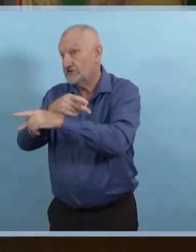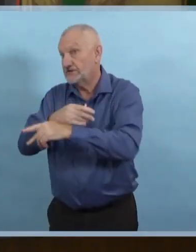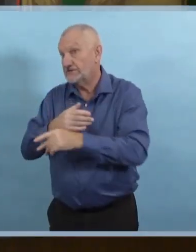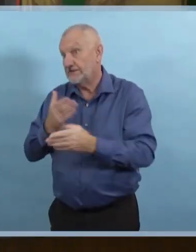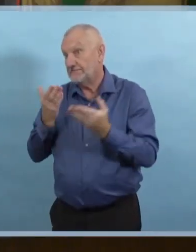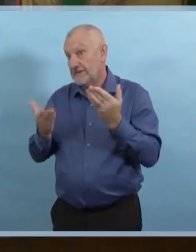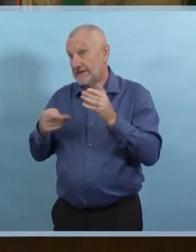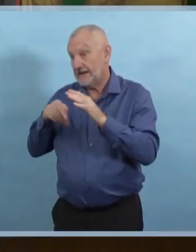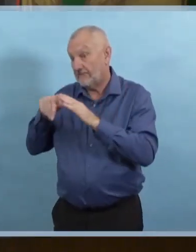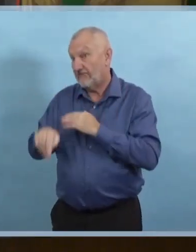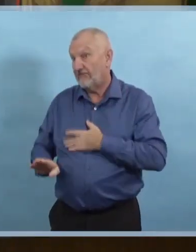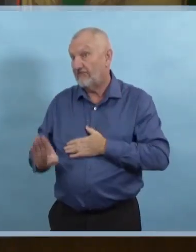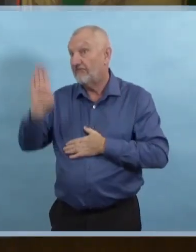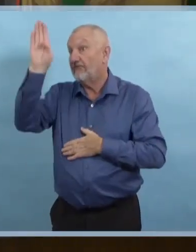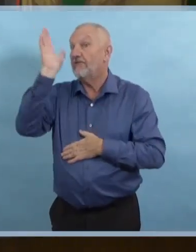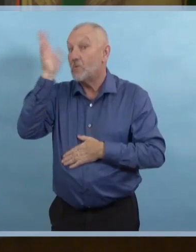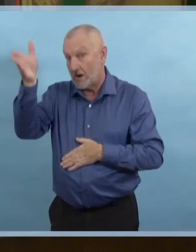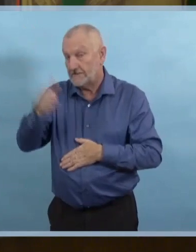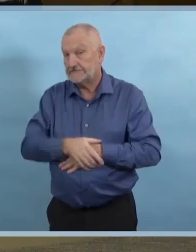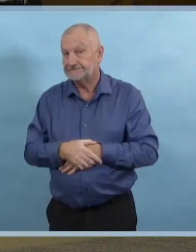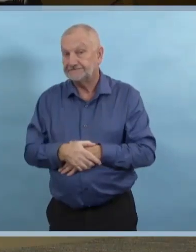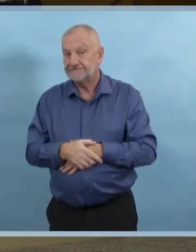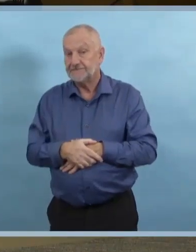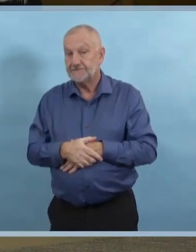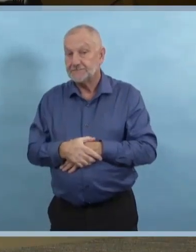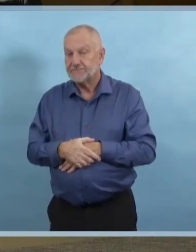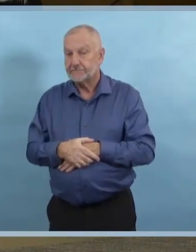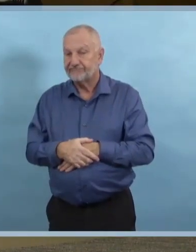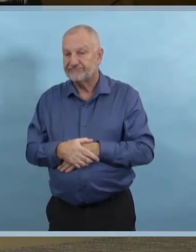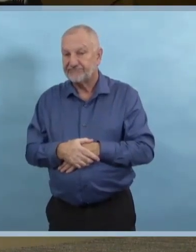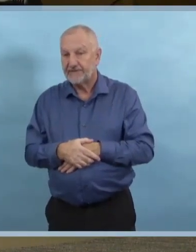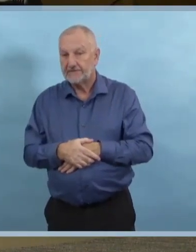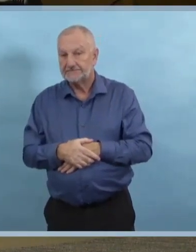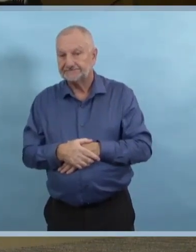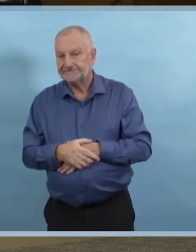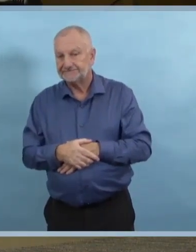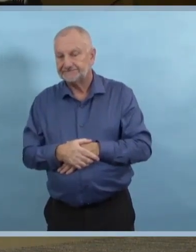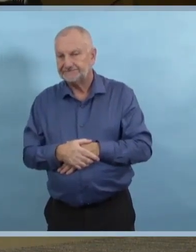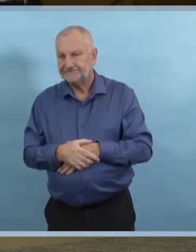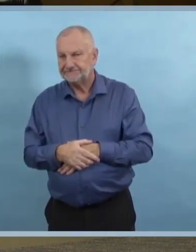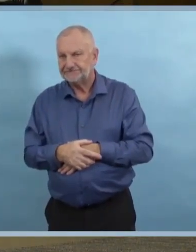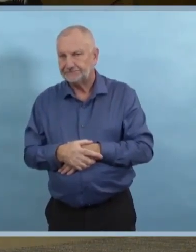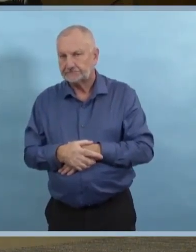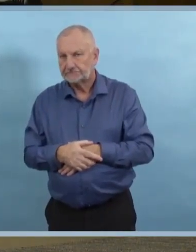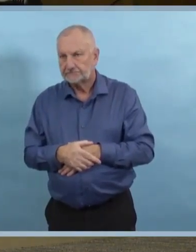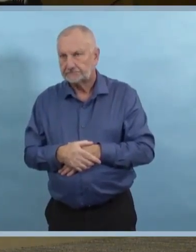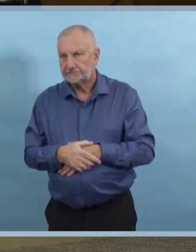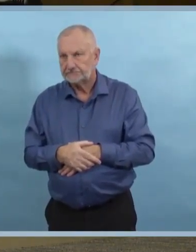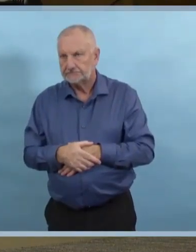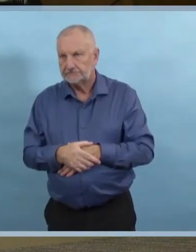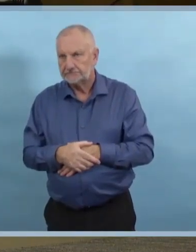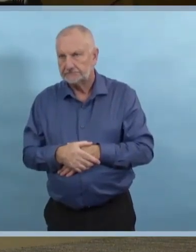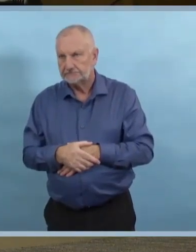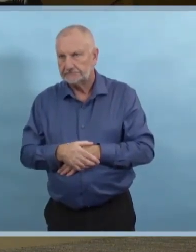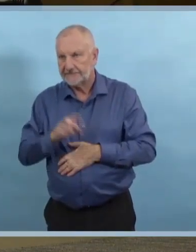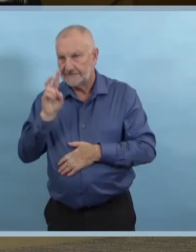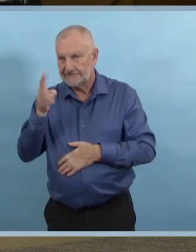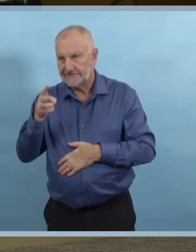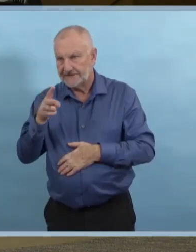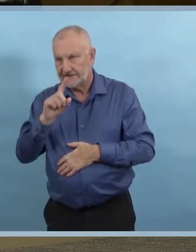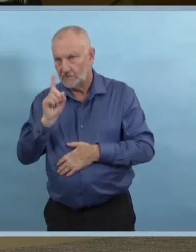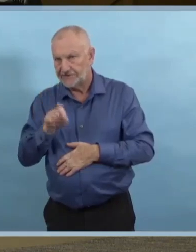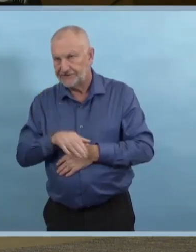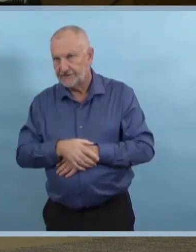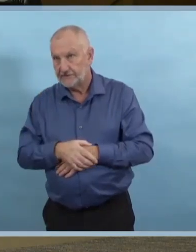Et donc, avec les cas à Winnipeg, qui continuent d'être assez élevés, pensez-vous que les restrictions du niveau